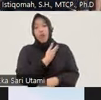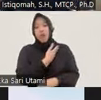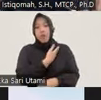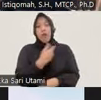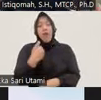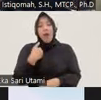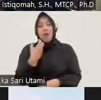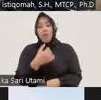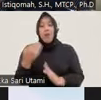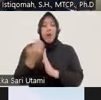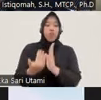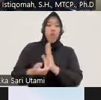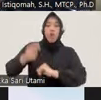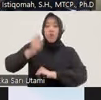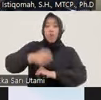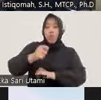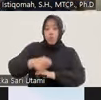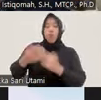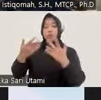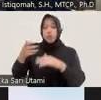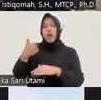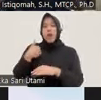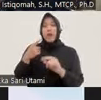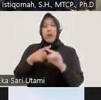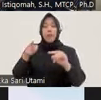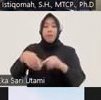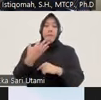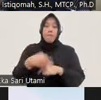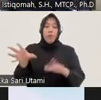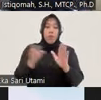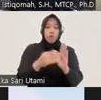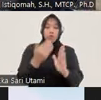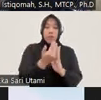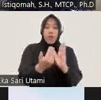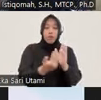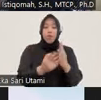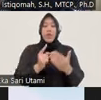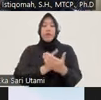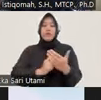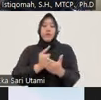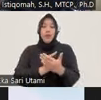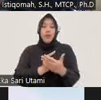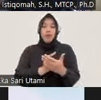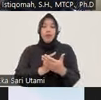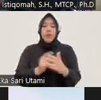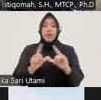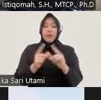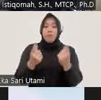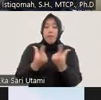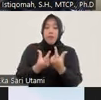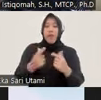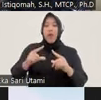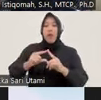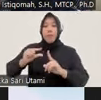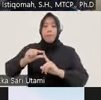beberapa aturan hukum memang sudah ada gitu ya tapi ini baru diatur secara internal di institusi aparat penegak hukum